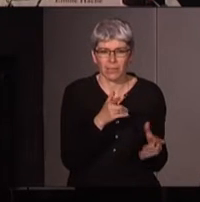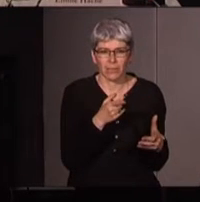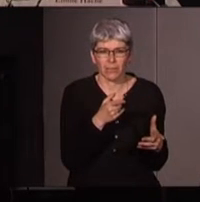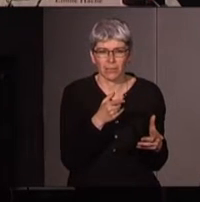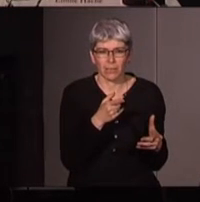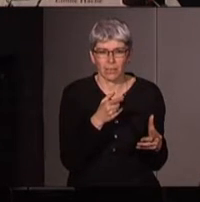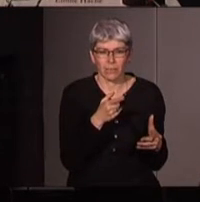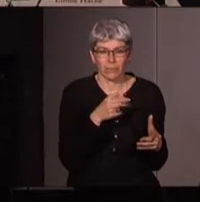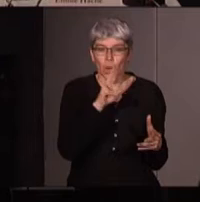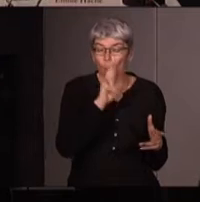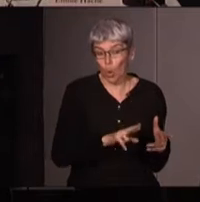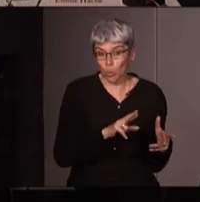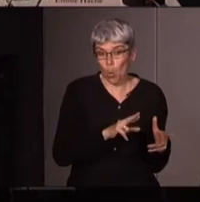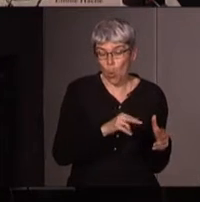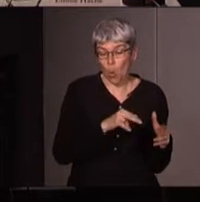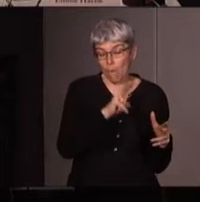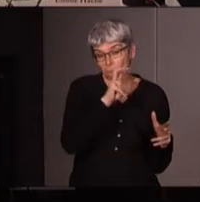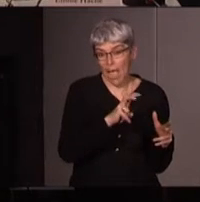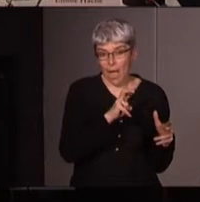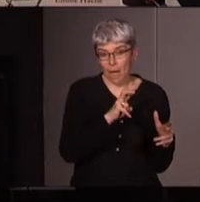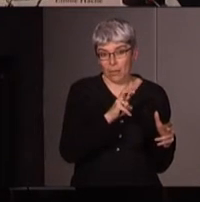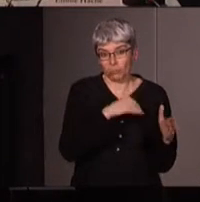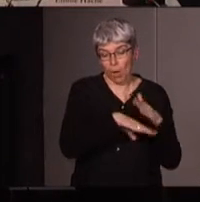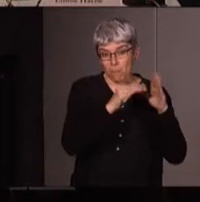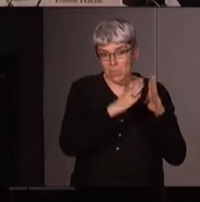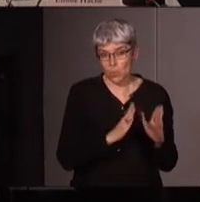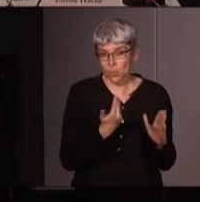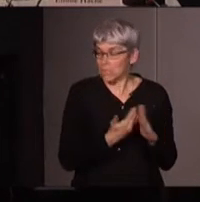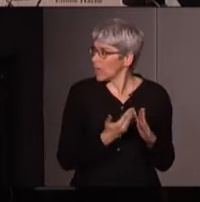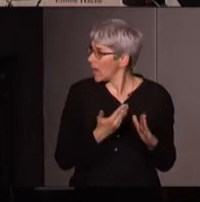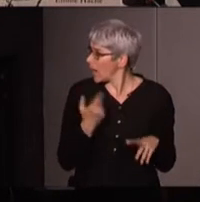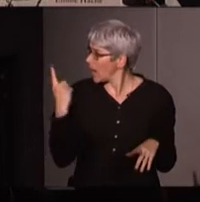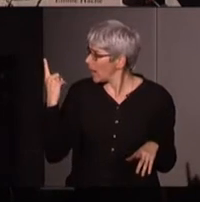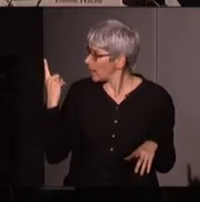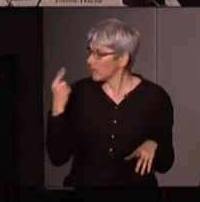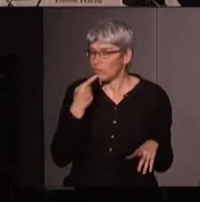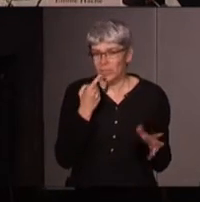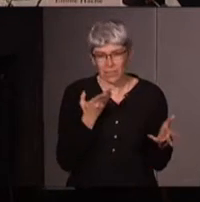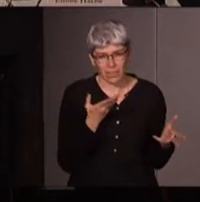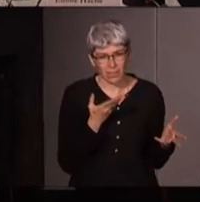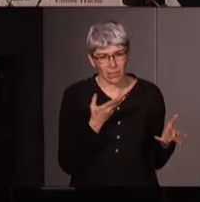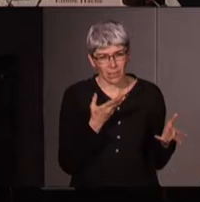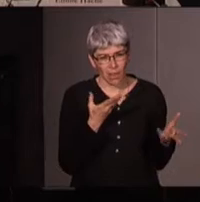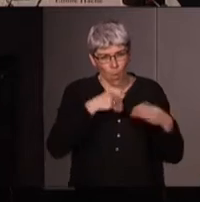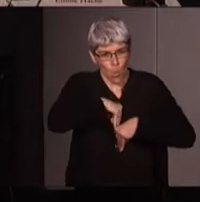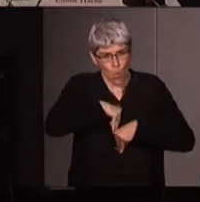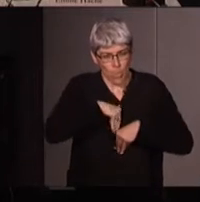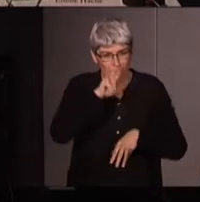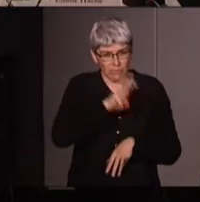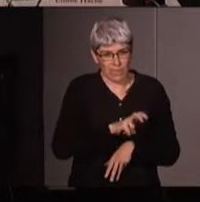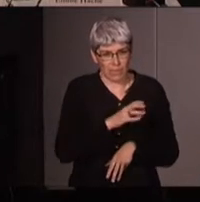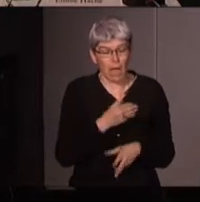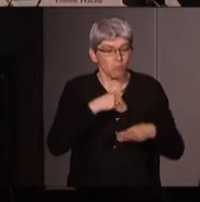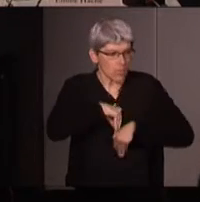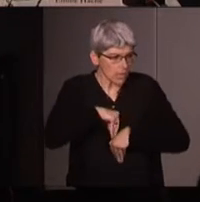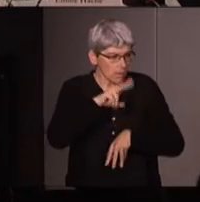ramener l'écologie à la maison c'est la traduction mot à mot bring home qui veut dire en fait s'approprier l'écologie c'est